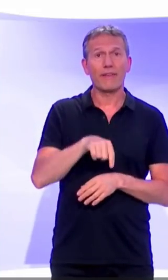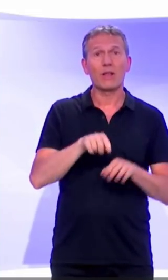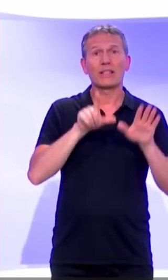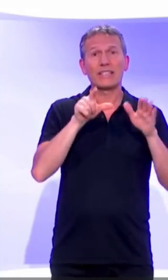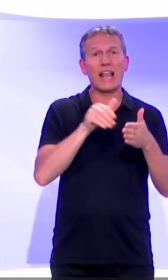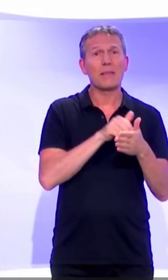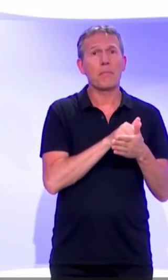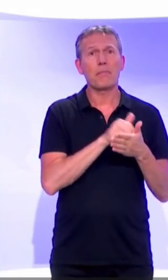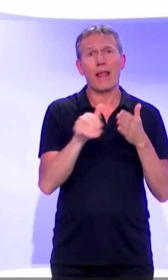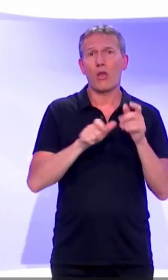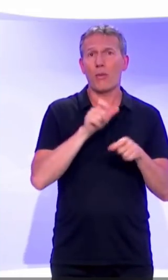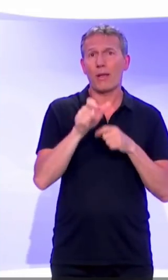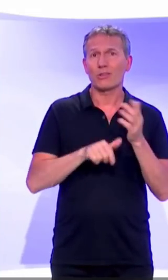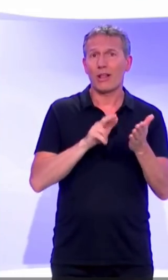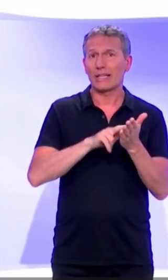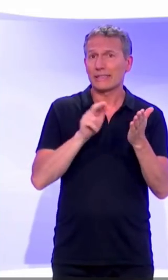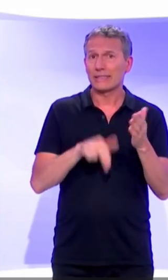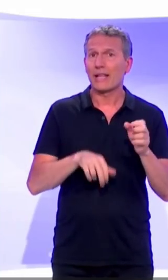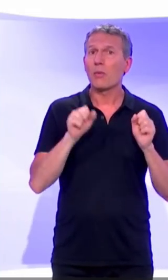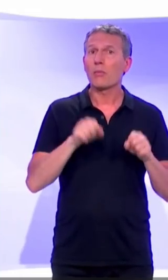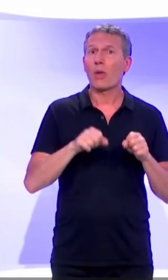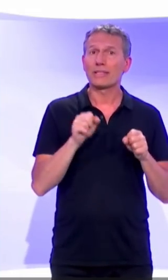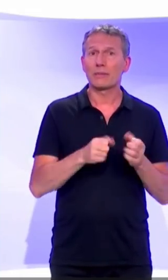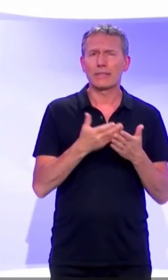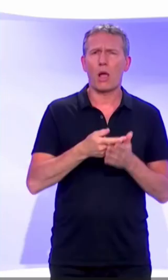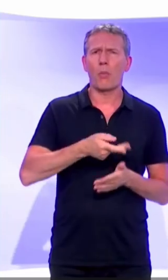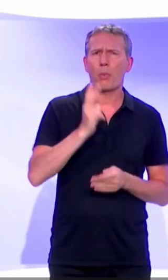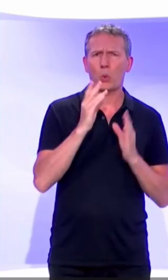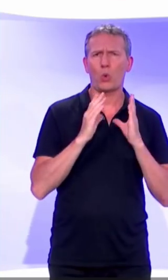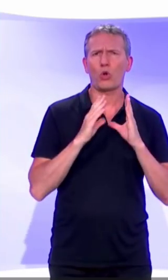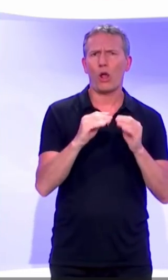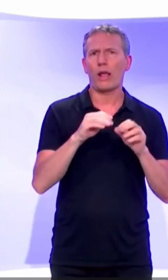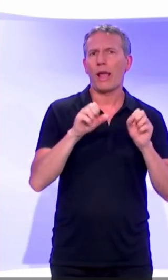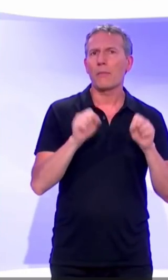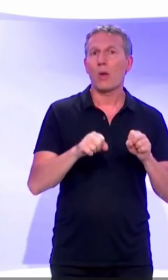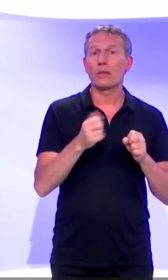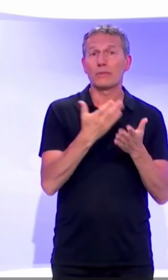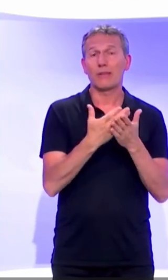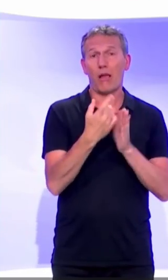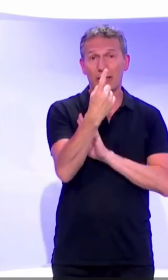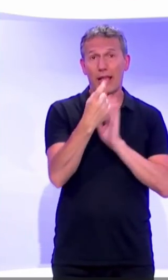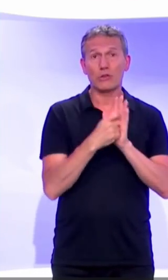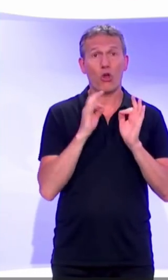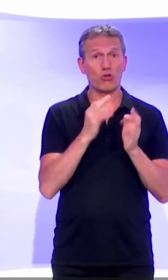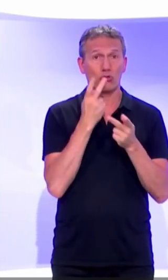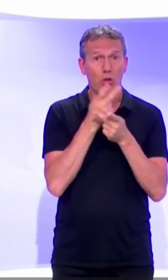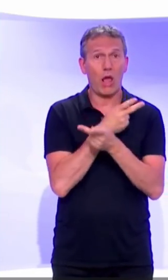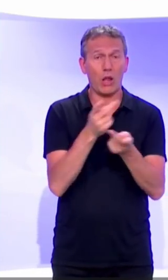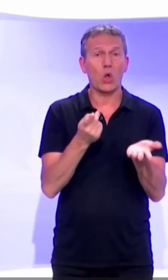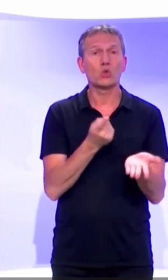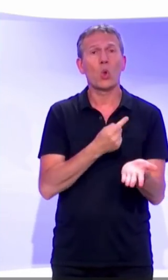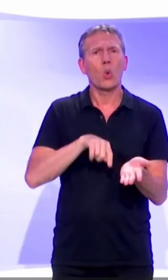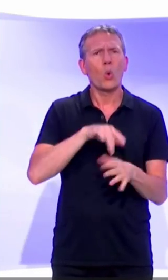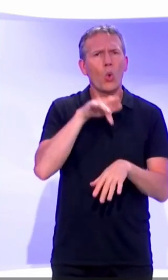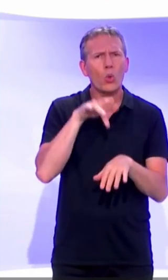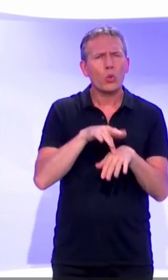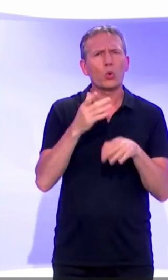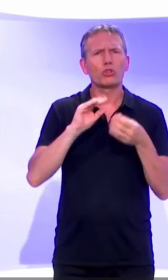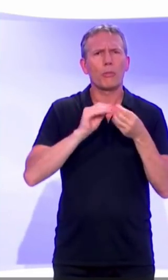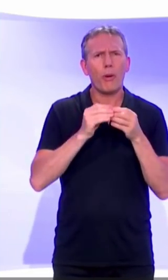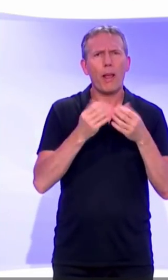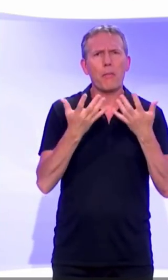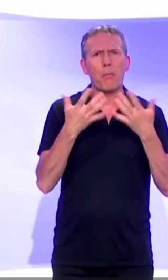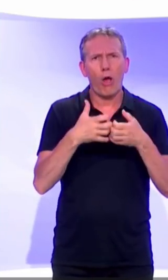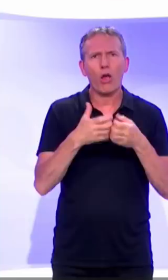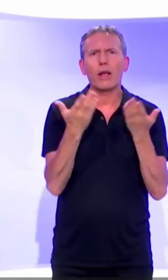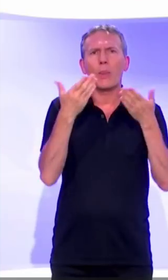396 signatures, doit être le plus opérationnel possible. Et votre question permet de réaffirmer que si nous avons connu quelques bugs, en particulier